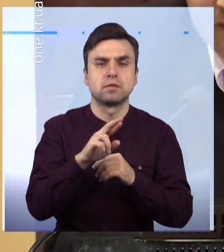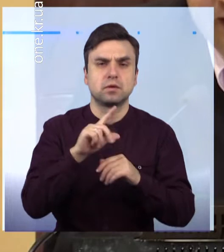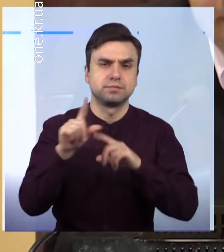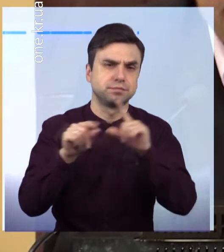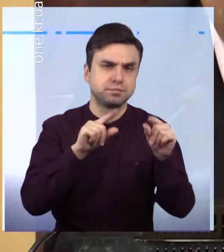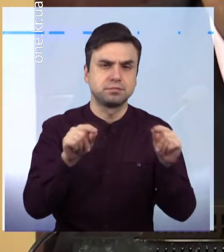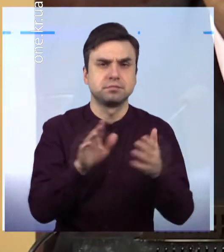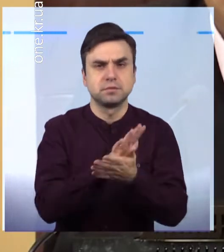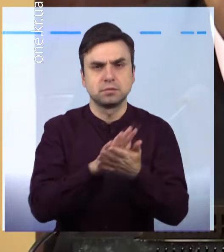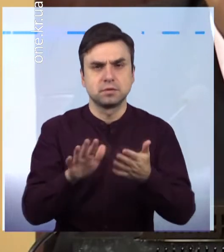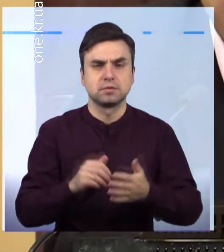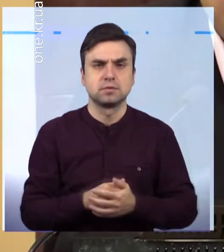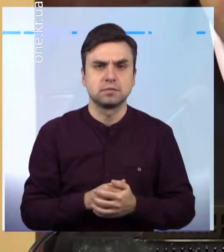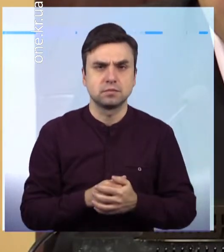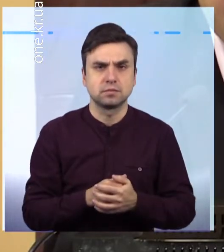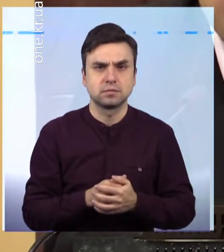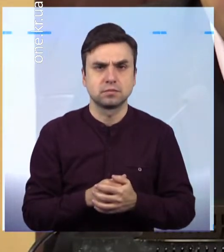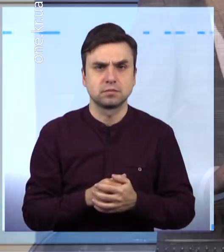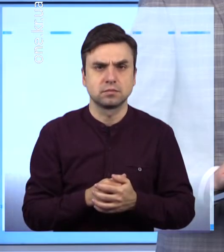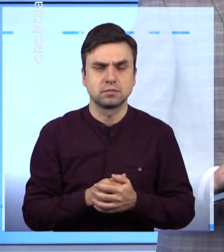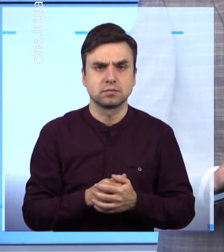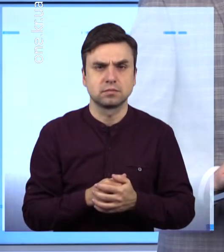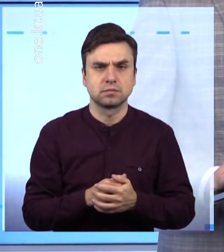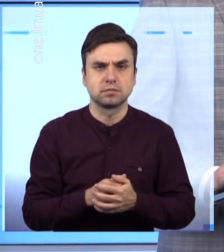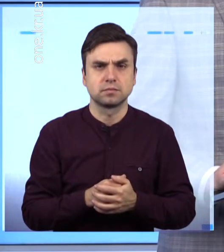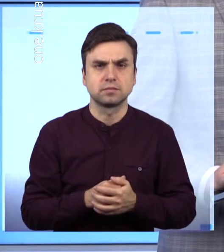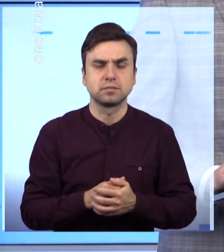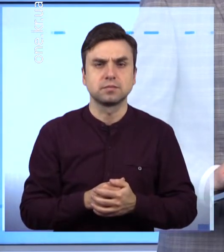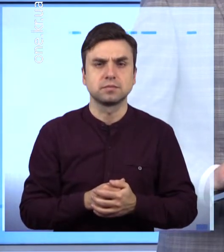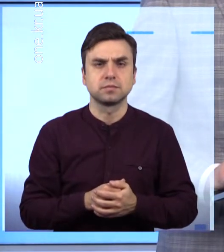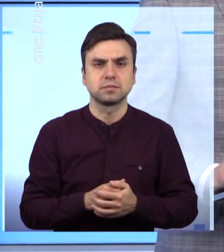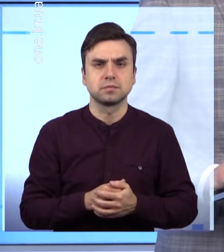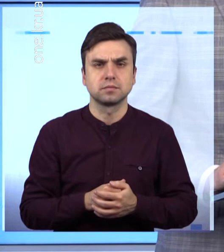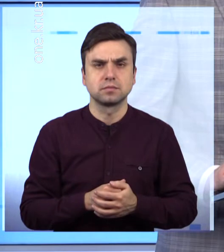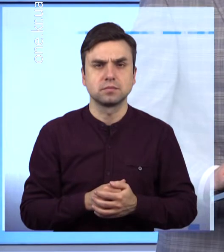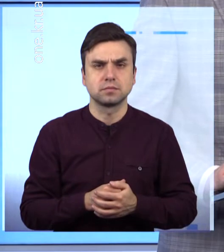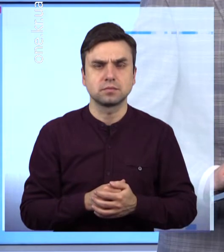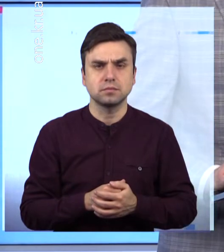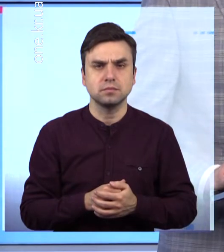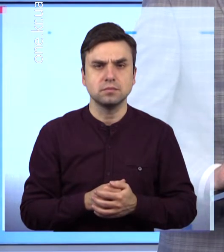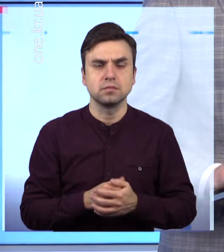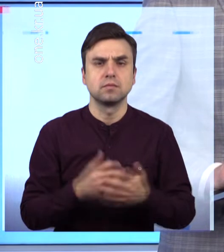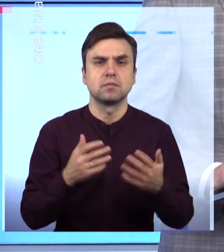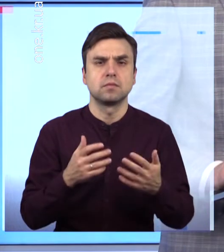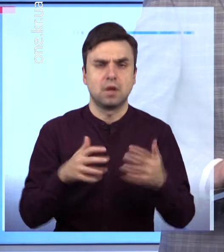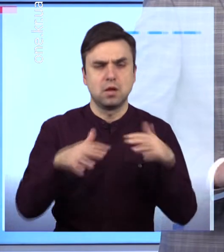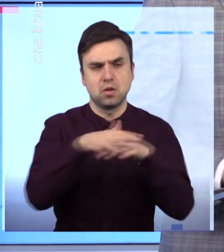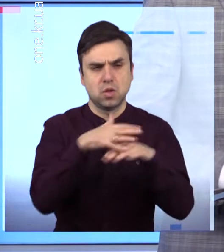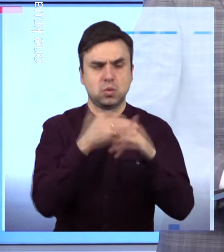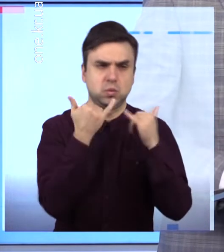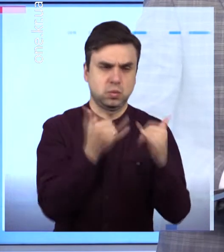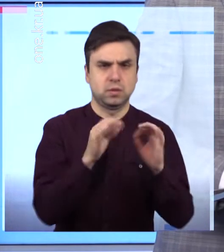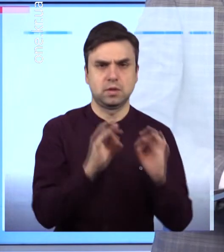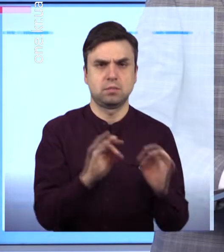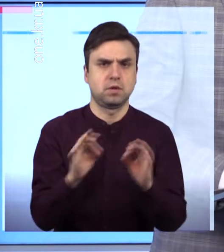лігоди і на безкоштовний проїзд Соціально збалансований таким називають проєкт бюджету міста на наступний